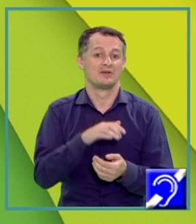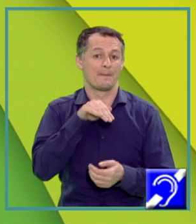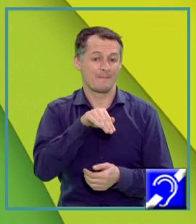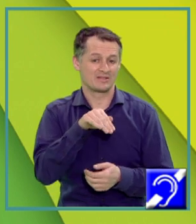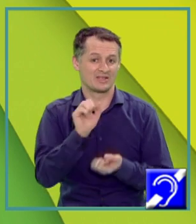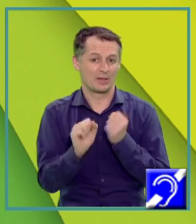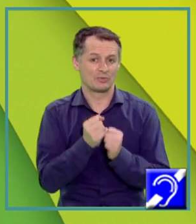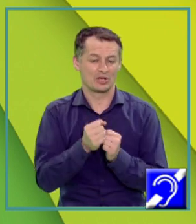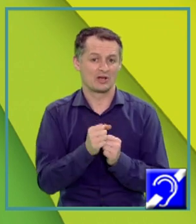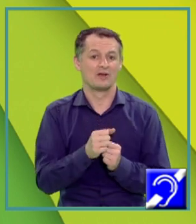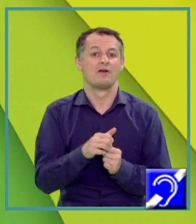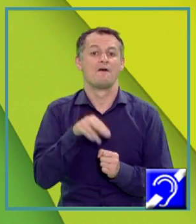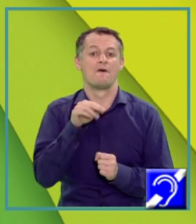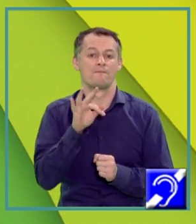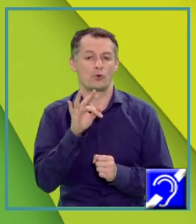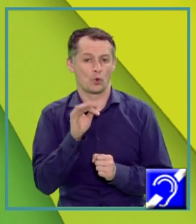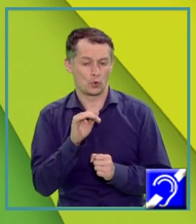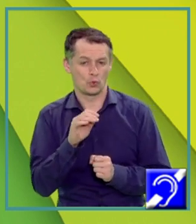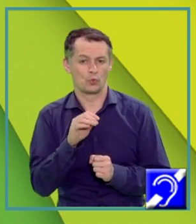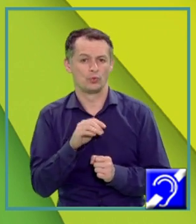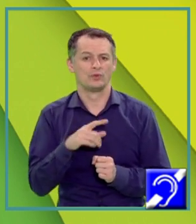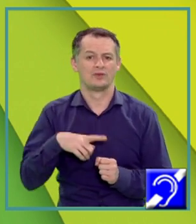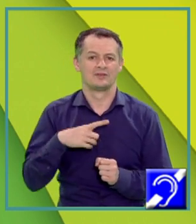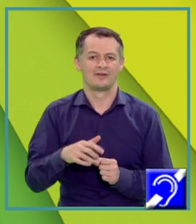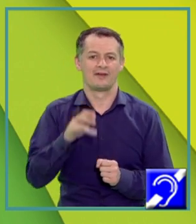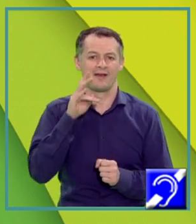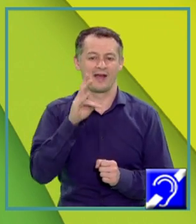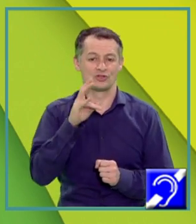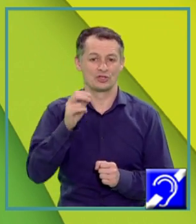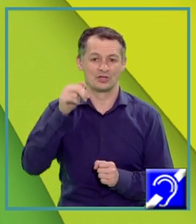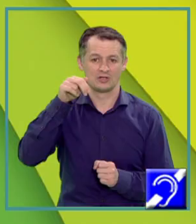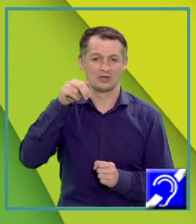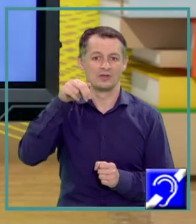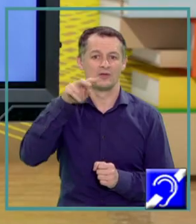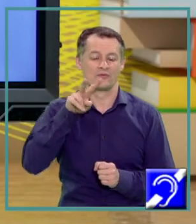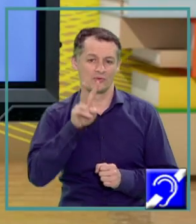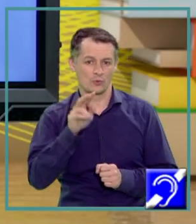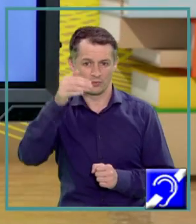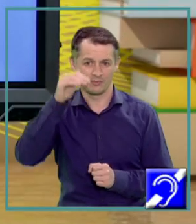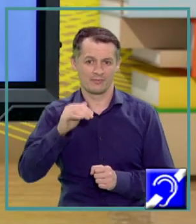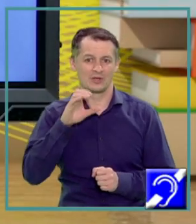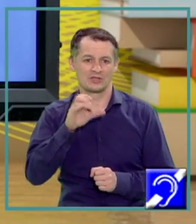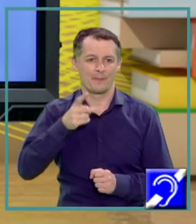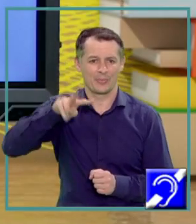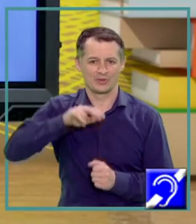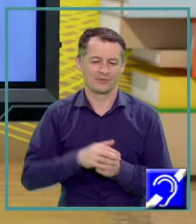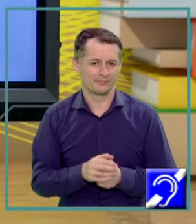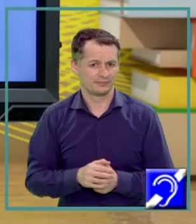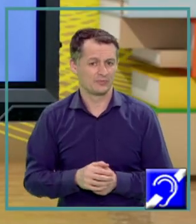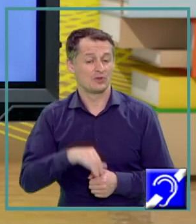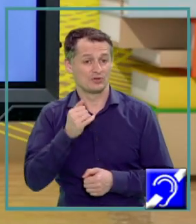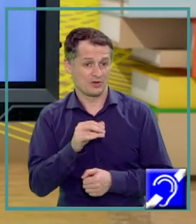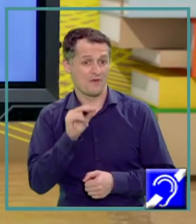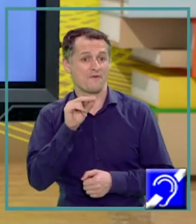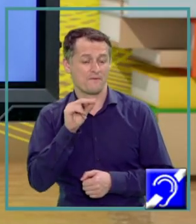mișcare a fotonului este h nu supra c pătrat. Ca orice particulă, și fotonul